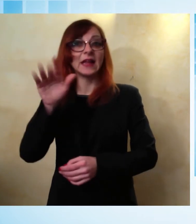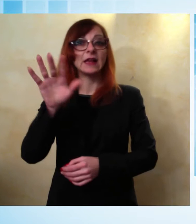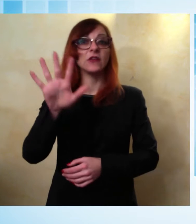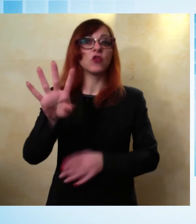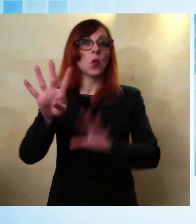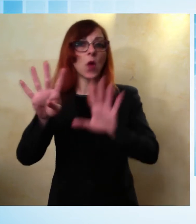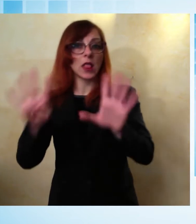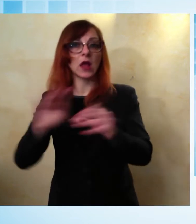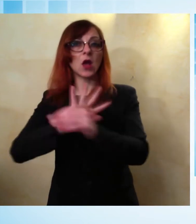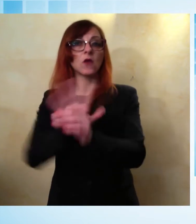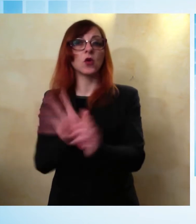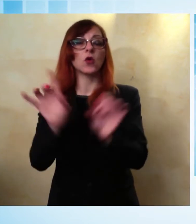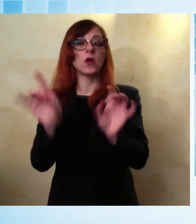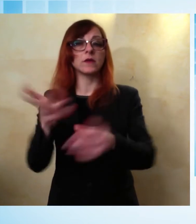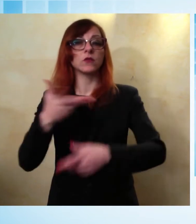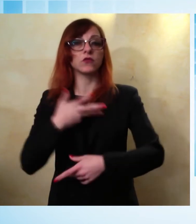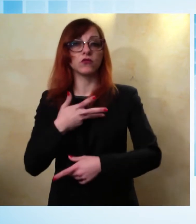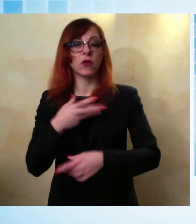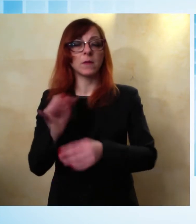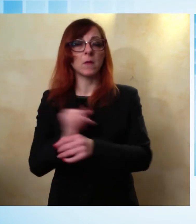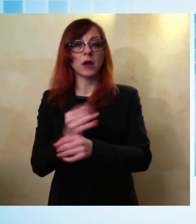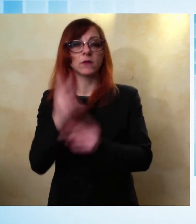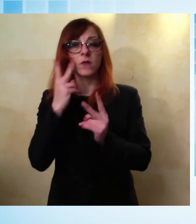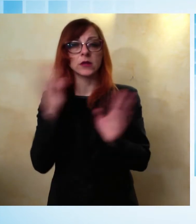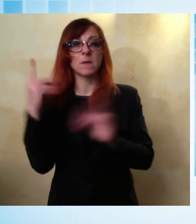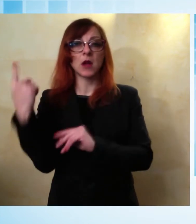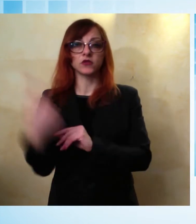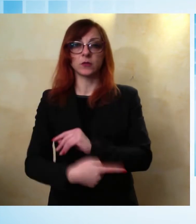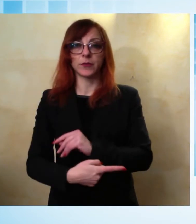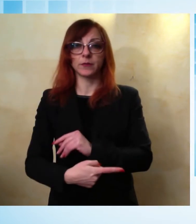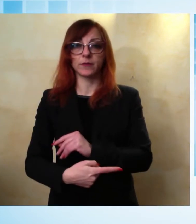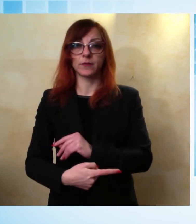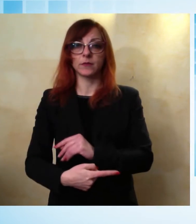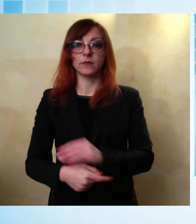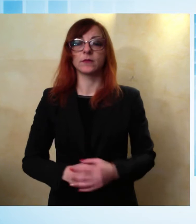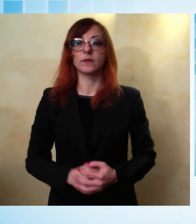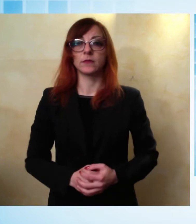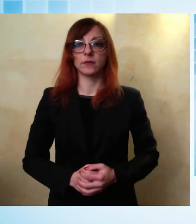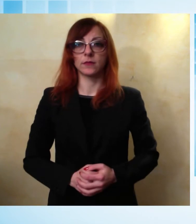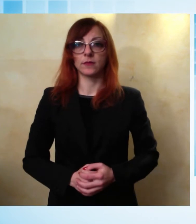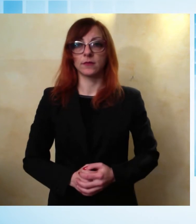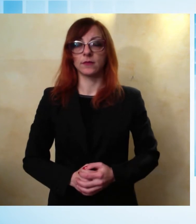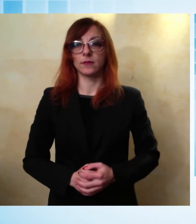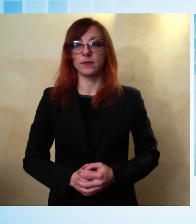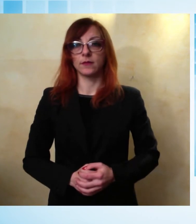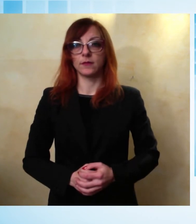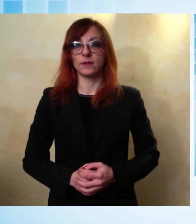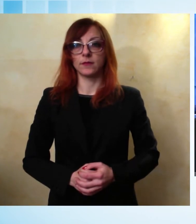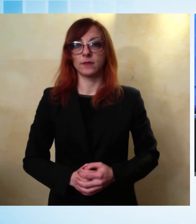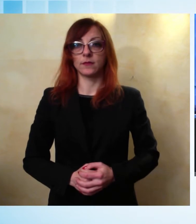3 a Forte dei Marmi, 12 a Massarosa, 12 a Pietrasanta, 3 a Seravezza e 21 casi a Via Reggio.